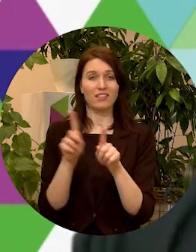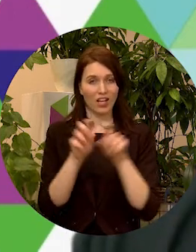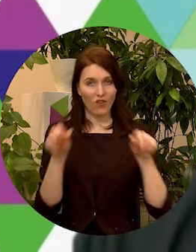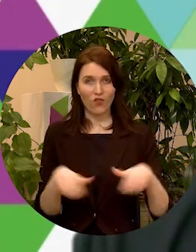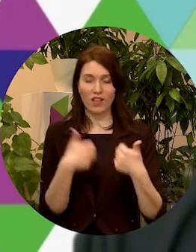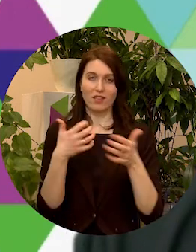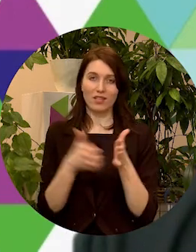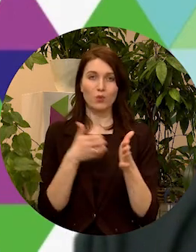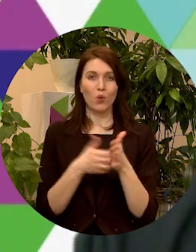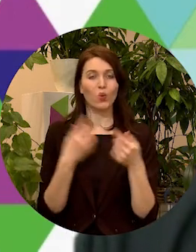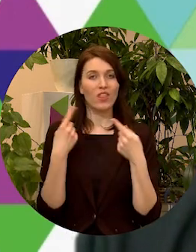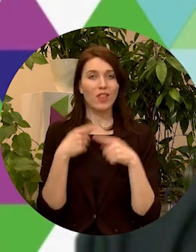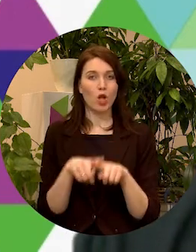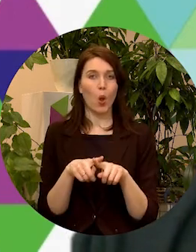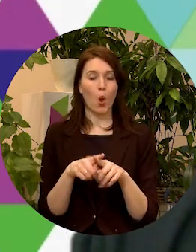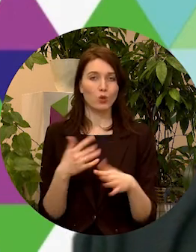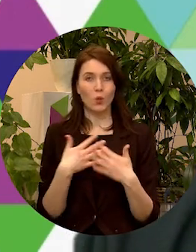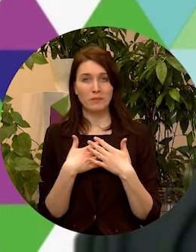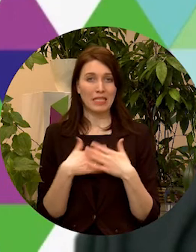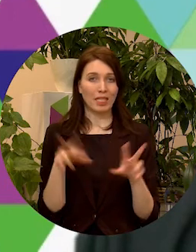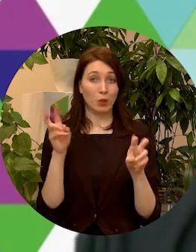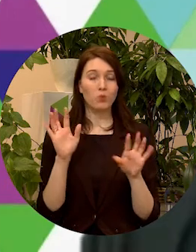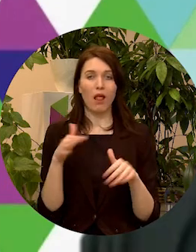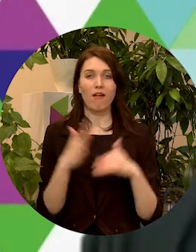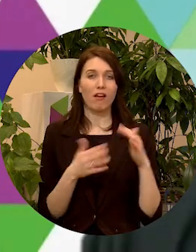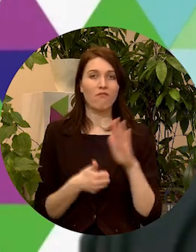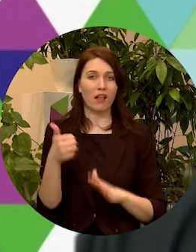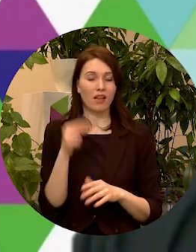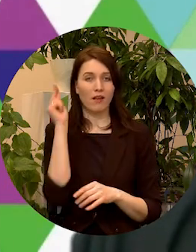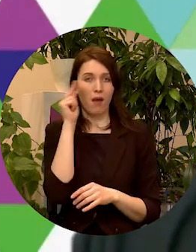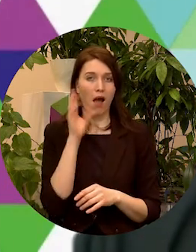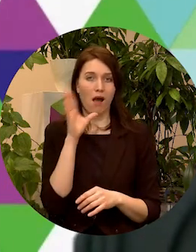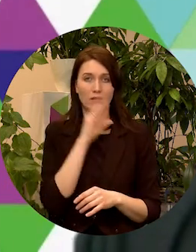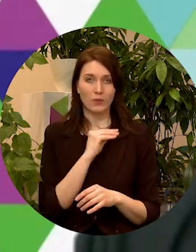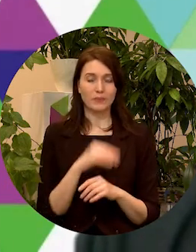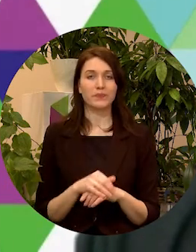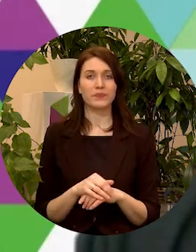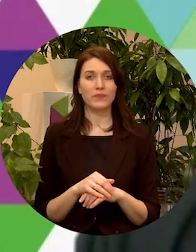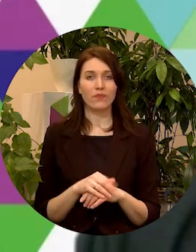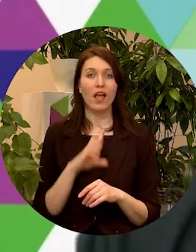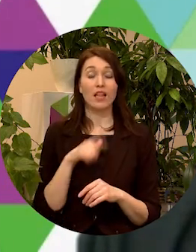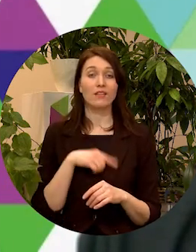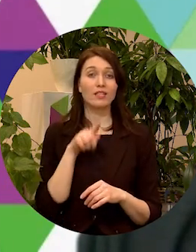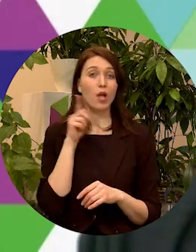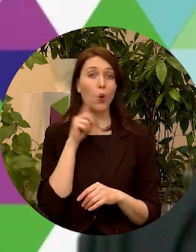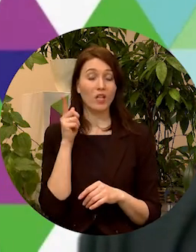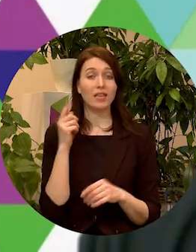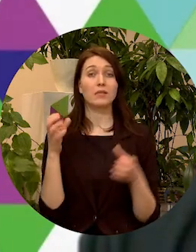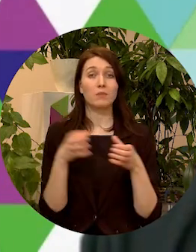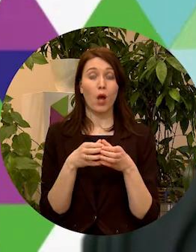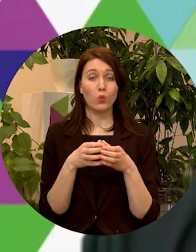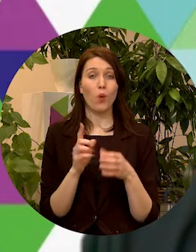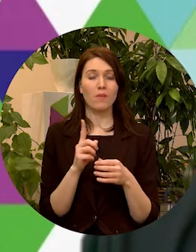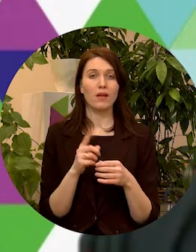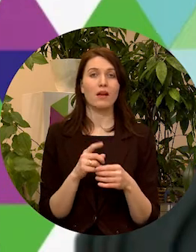izmantot tehnoloģiskos brīnumus, lai kvalitatīvāk mācītos. Un Latvijas jaunatnes padome šogad ir nacionālais